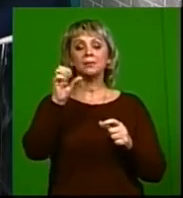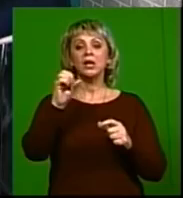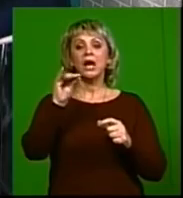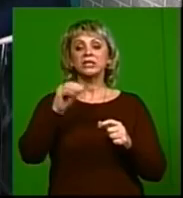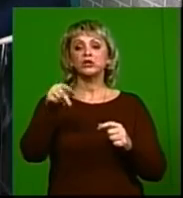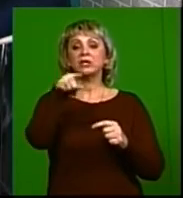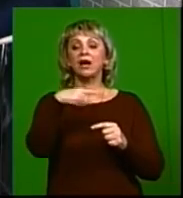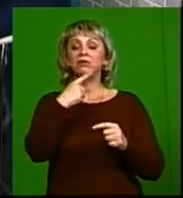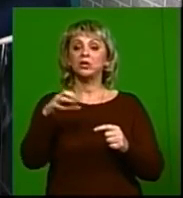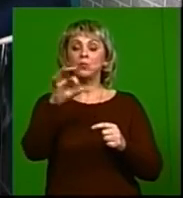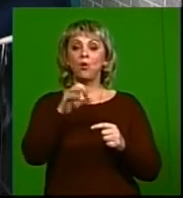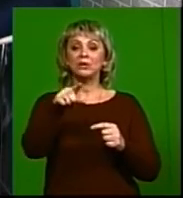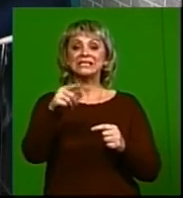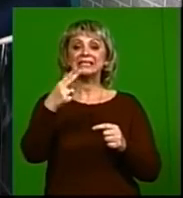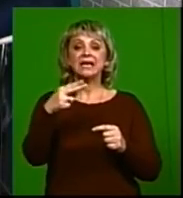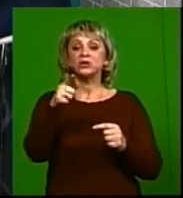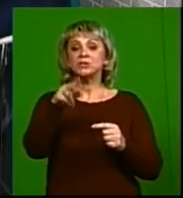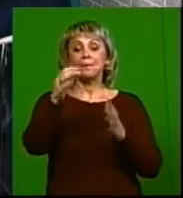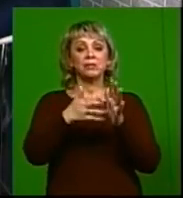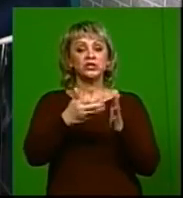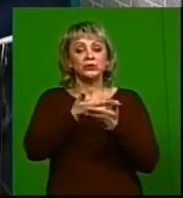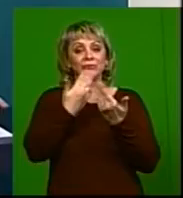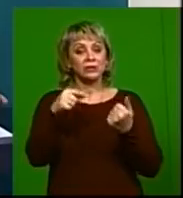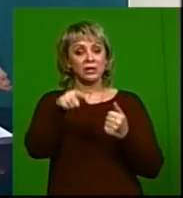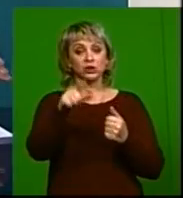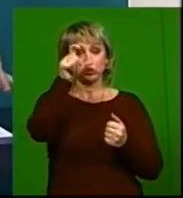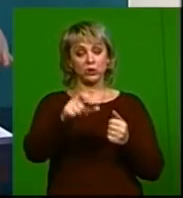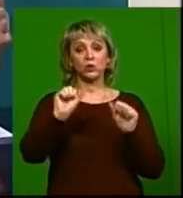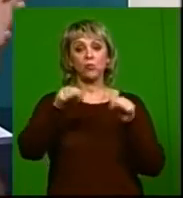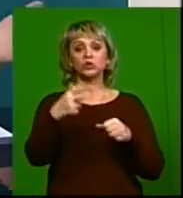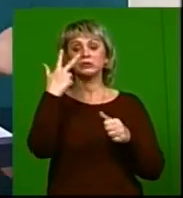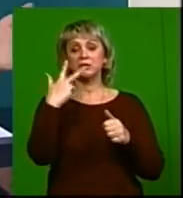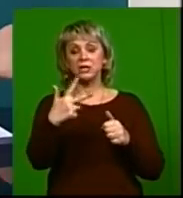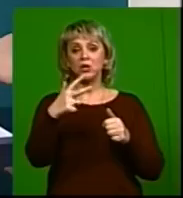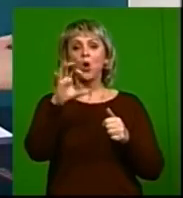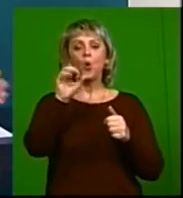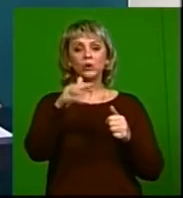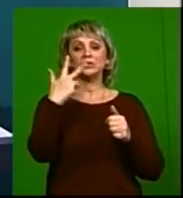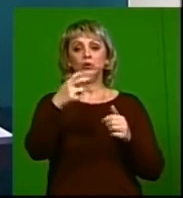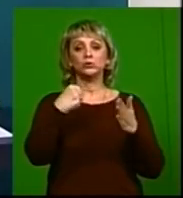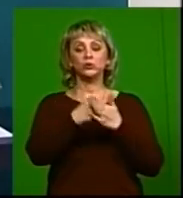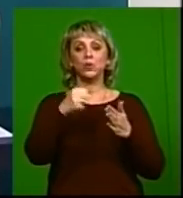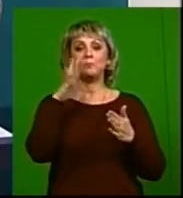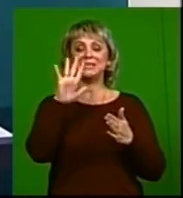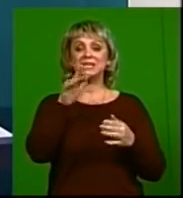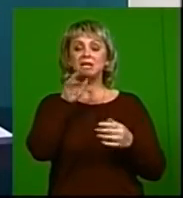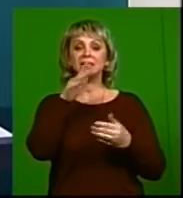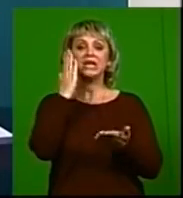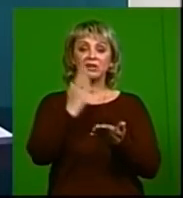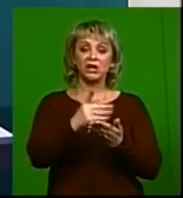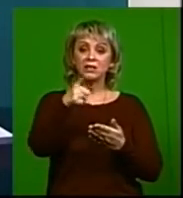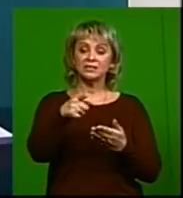момент опять же проговорим, симптомов ярко выраженных нет, человек может три, от трех до пяти лет, да вы говорили, может являться